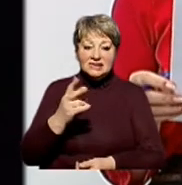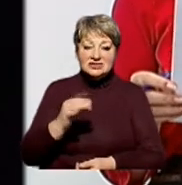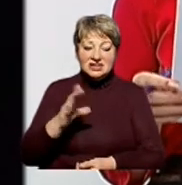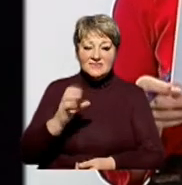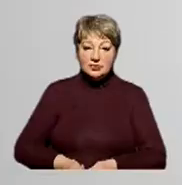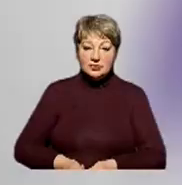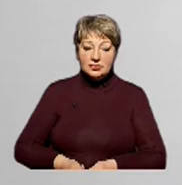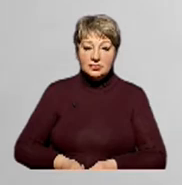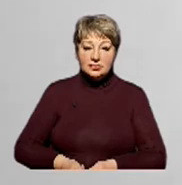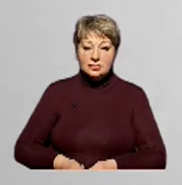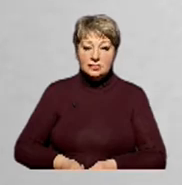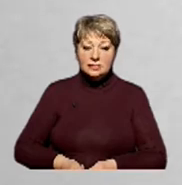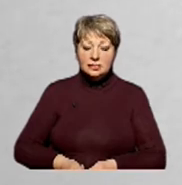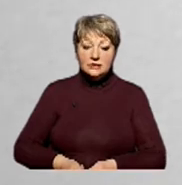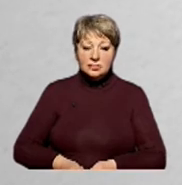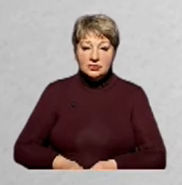Петрівна.